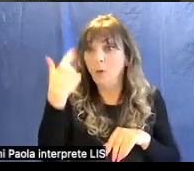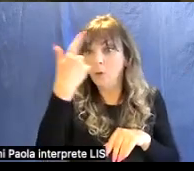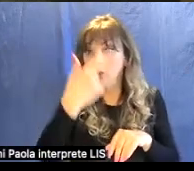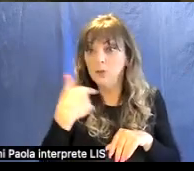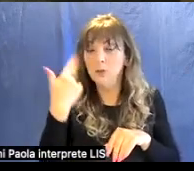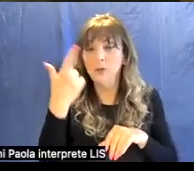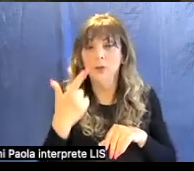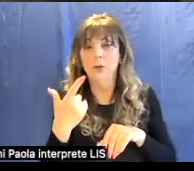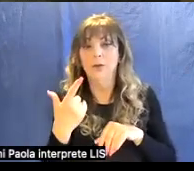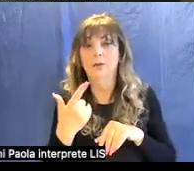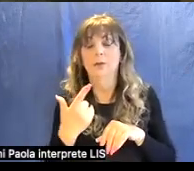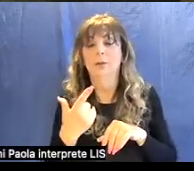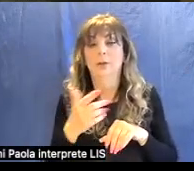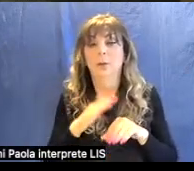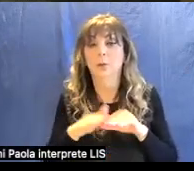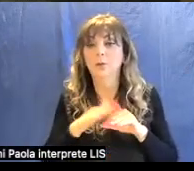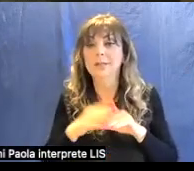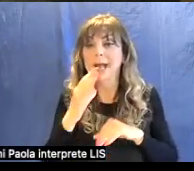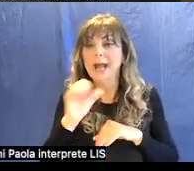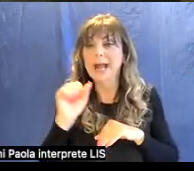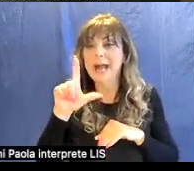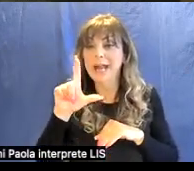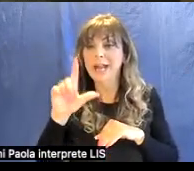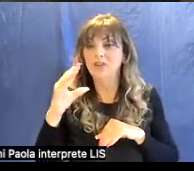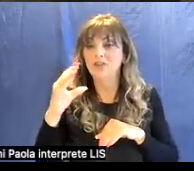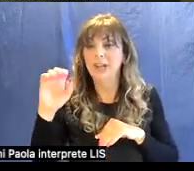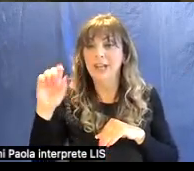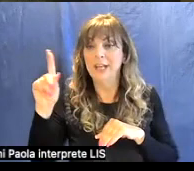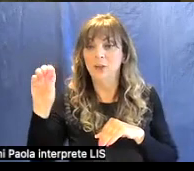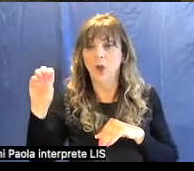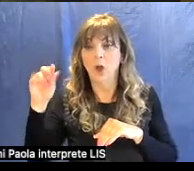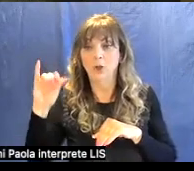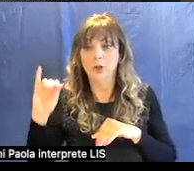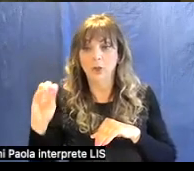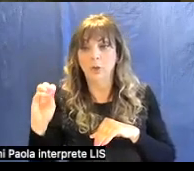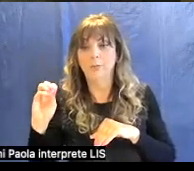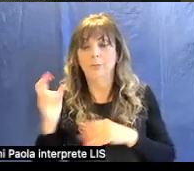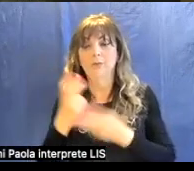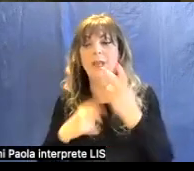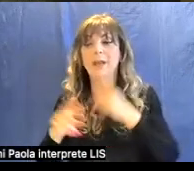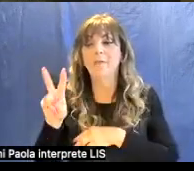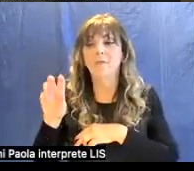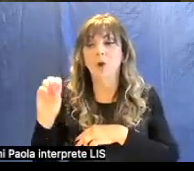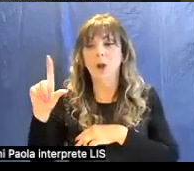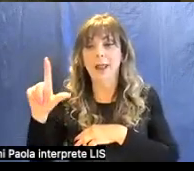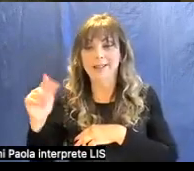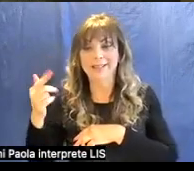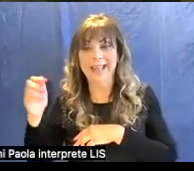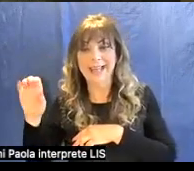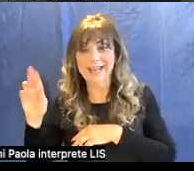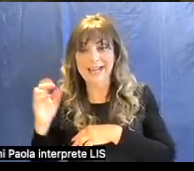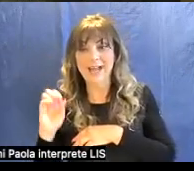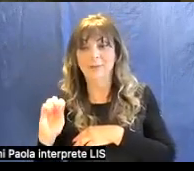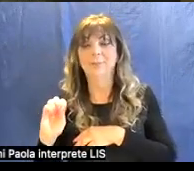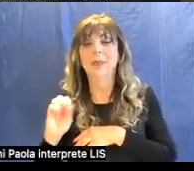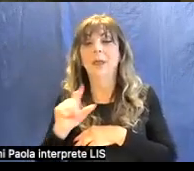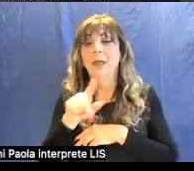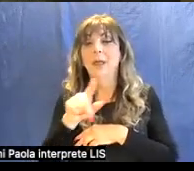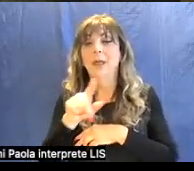vittoria è stato usato un calcedonio di volterra come l'avete letto prima per la bocca un diaspro